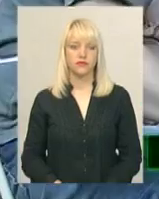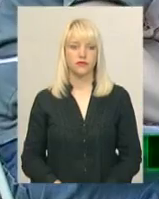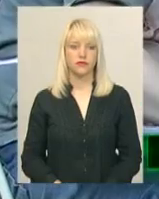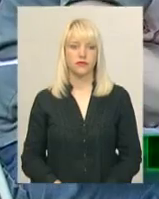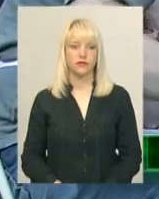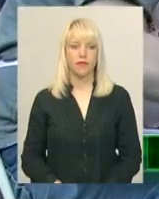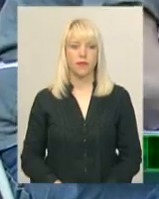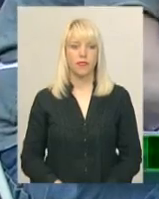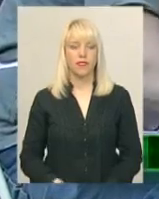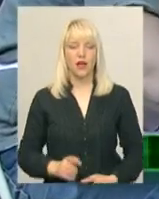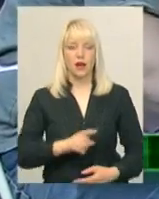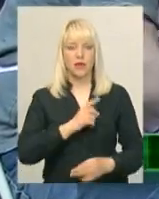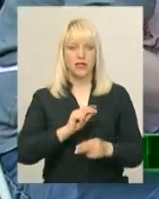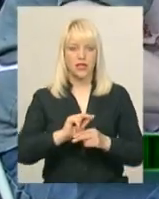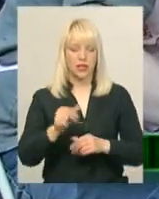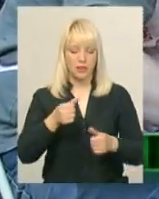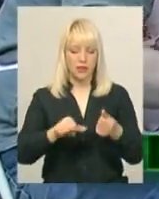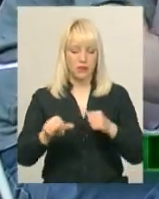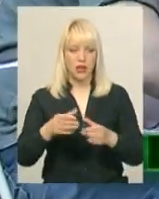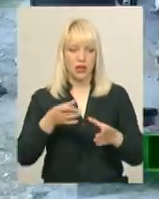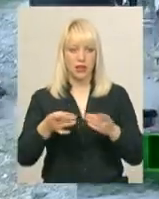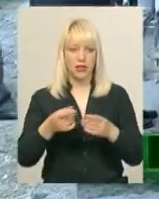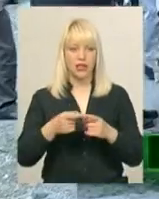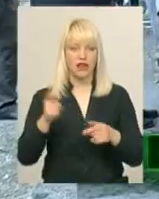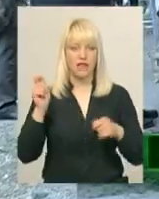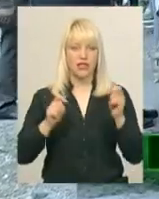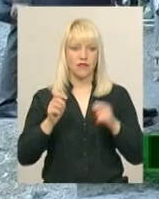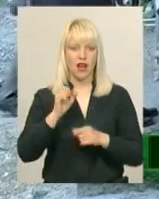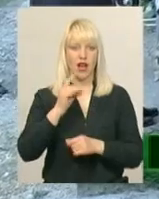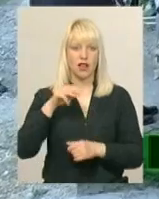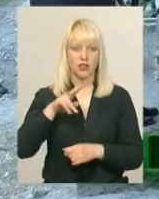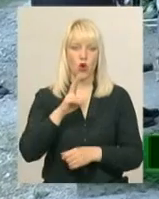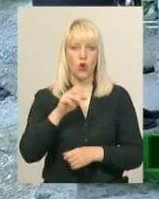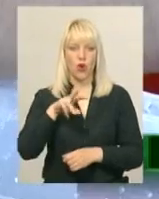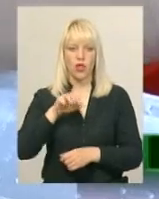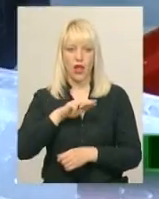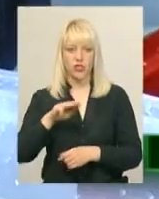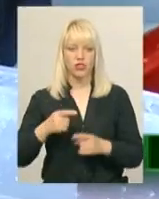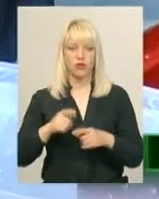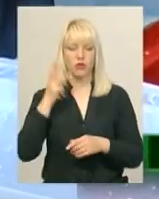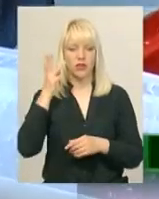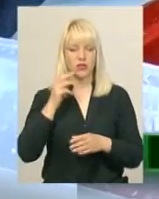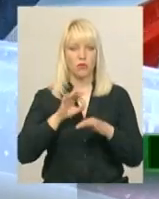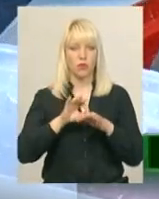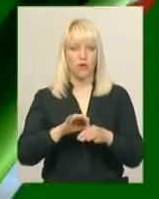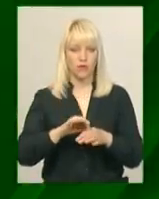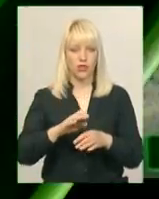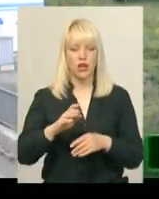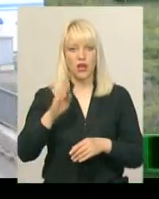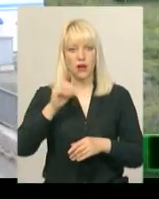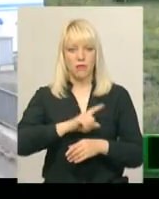Майстер-клас «Зліплення з глини» на фестивалі «Арт-колаж-2018» у Хмельницькому провів гончар Микола Величко.